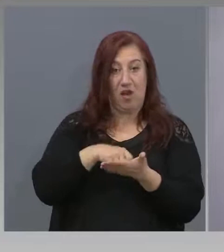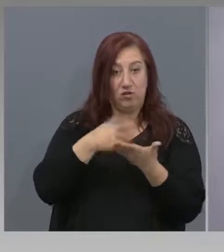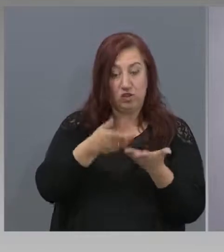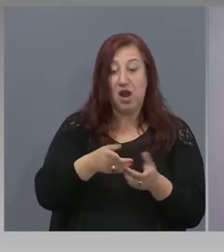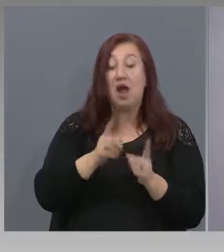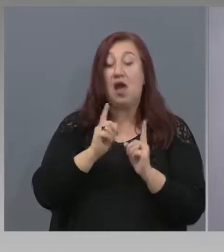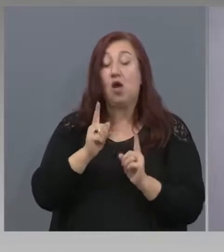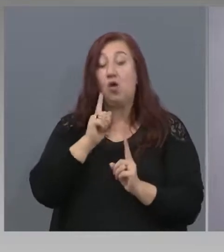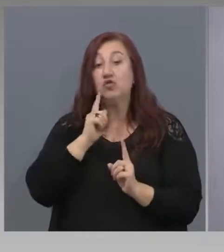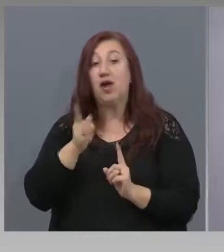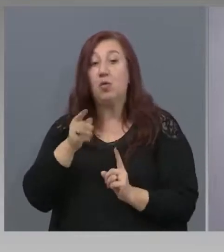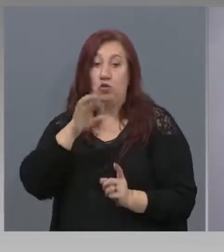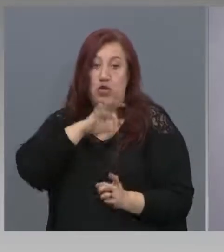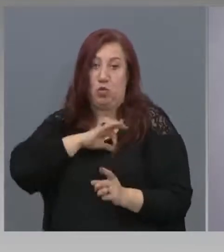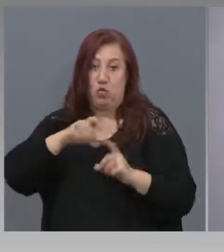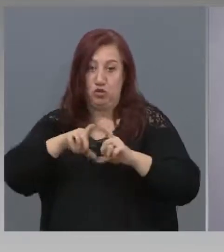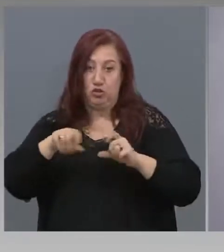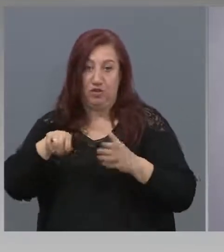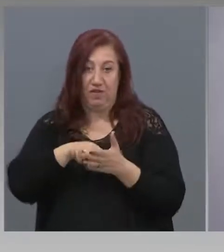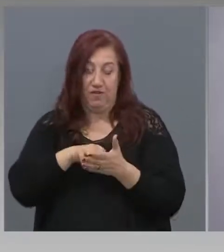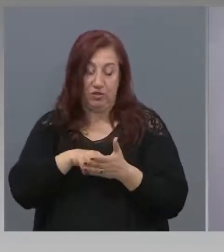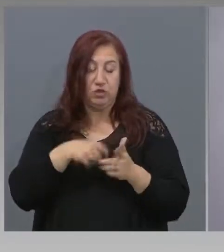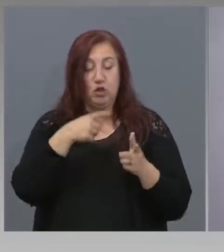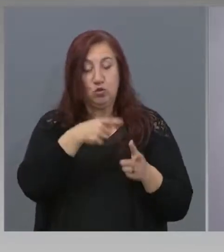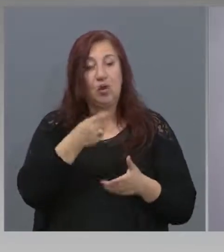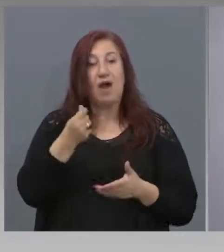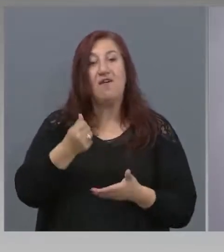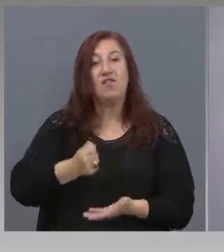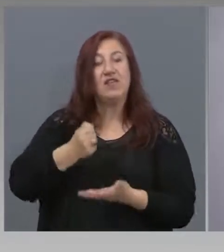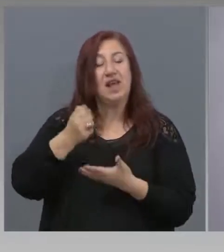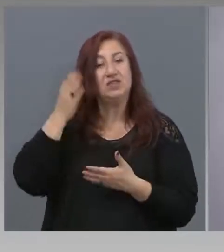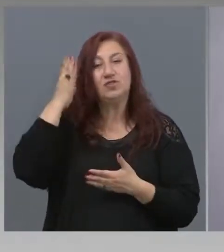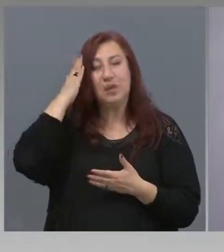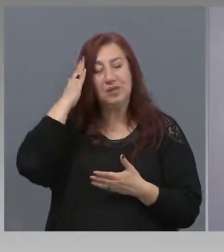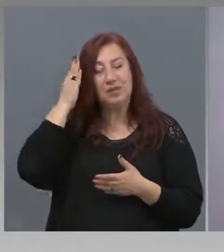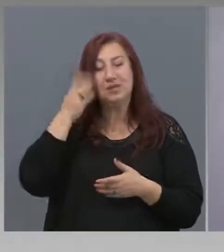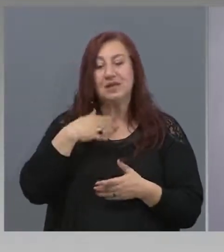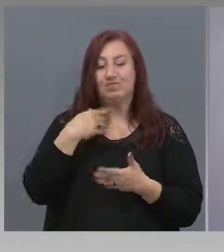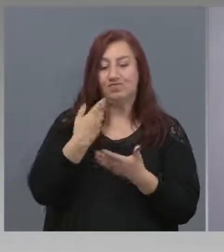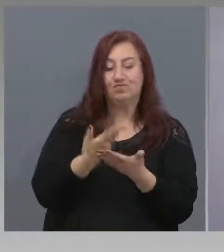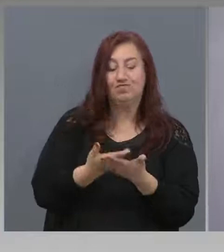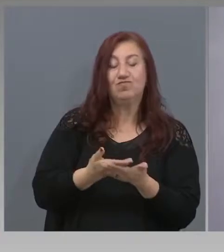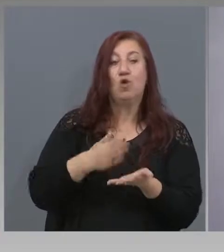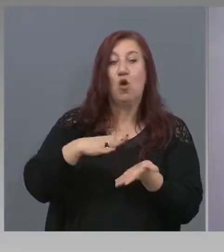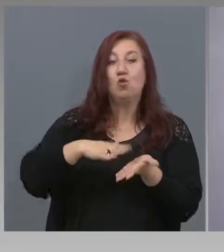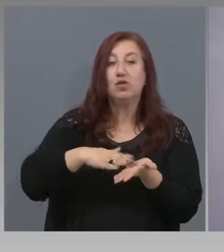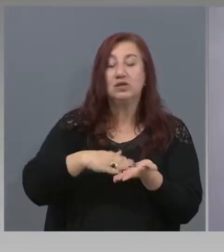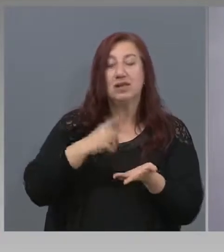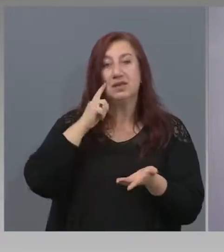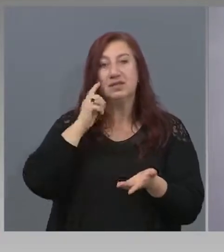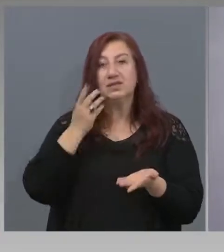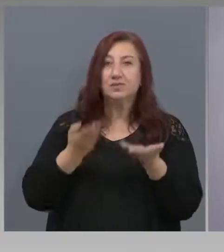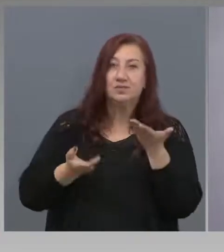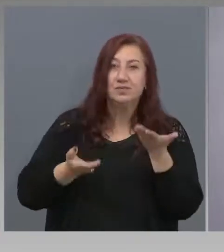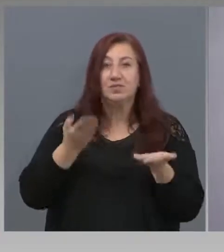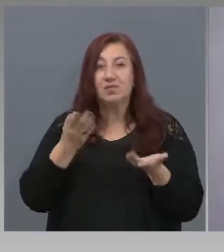изложи аргументи, върху които е логично да се направят разсъжденията и да се вземе правилната преценка.